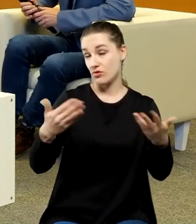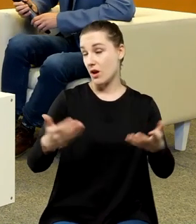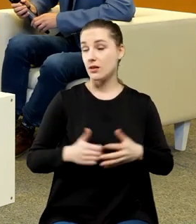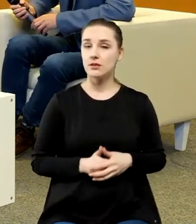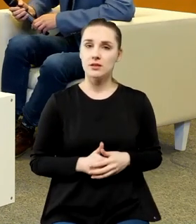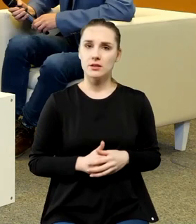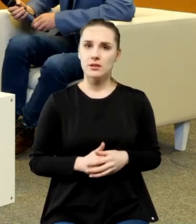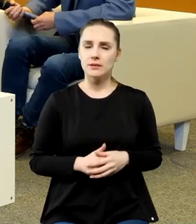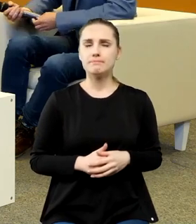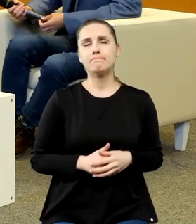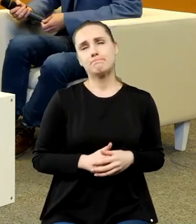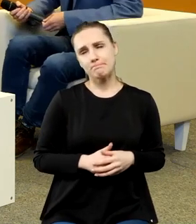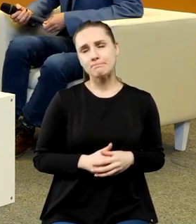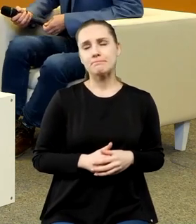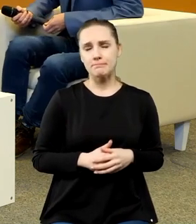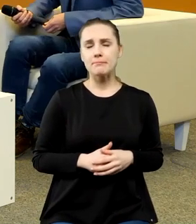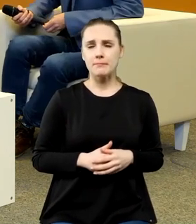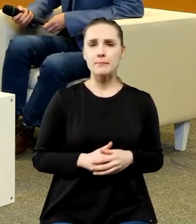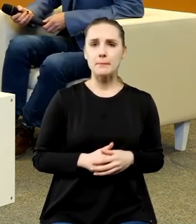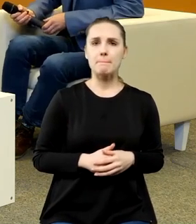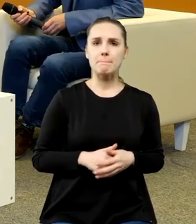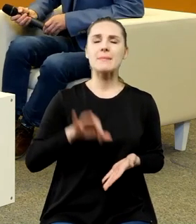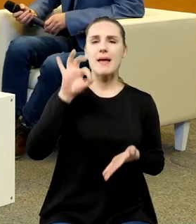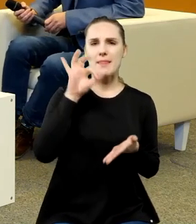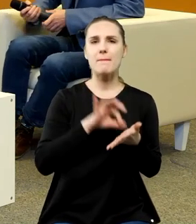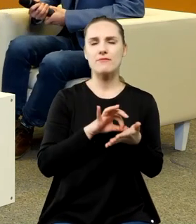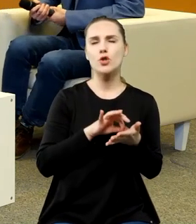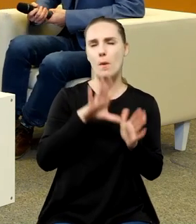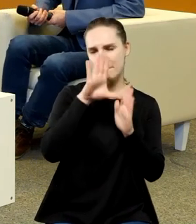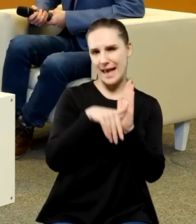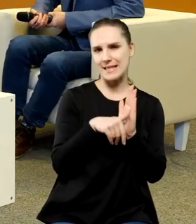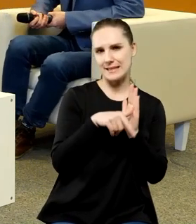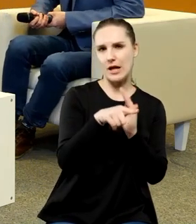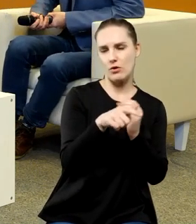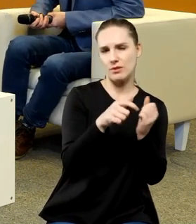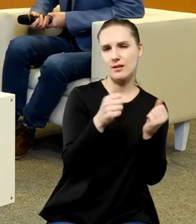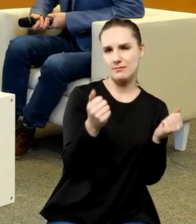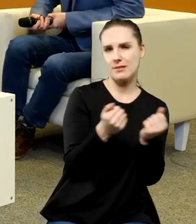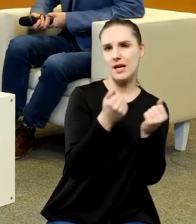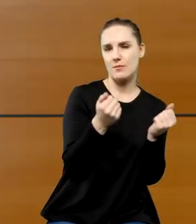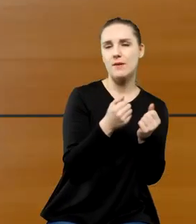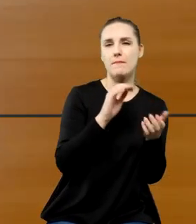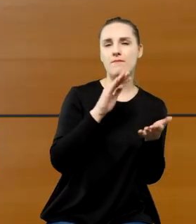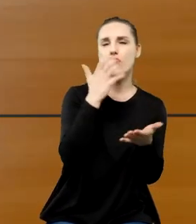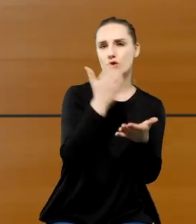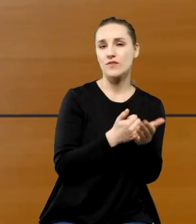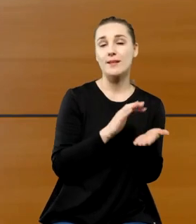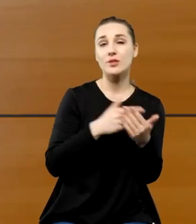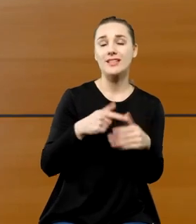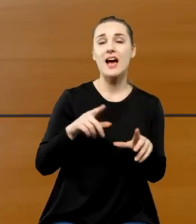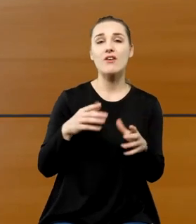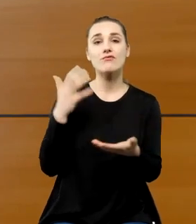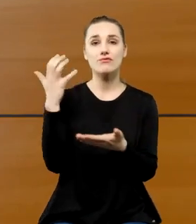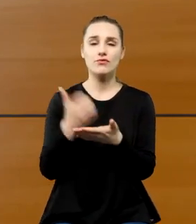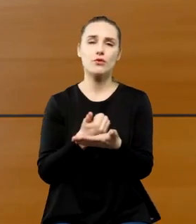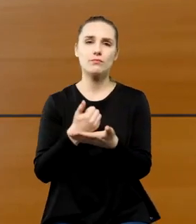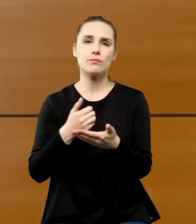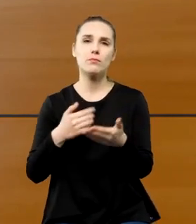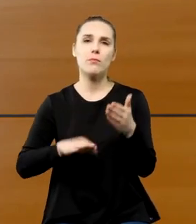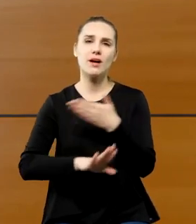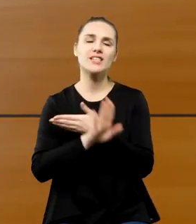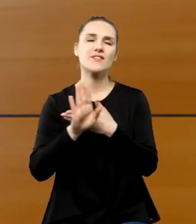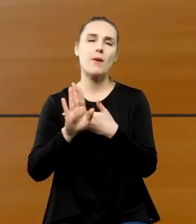na pewno ten wątek że miasta podejmują znaczy ja tego zaczęłam od tego wizerunku Mikołaja Czee Kopernika